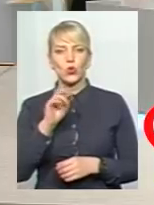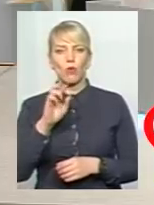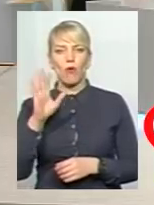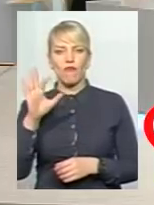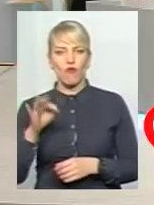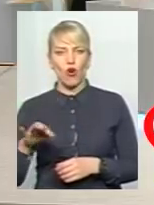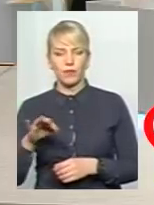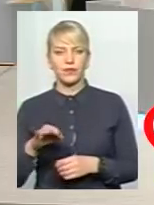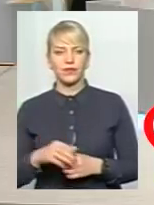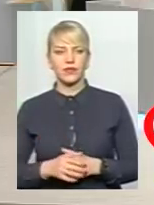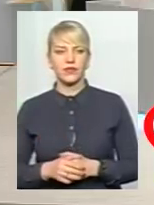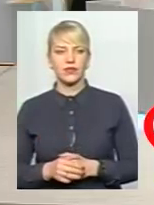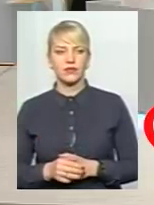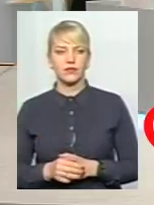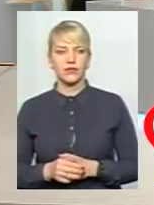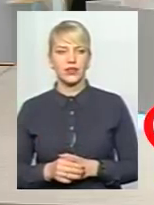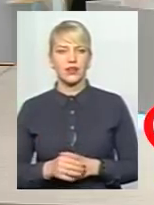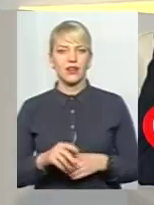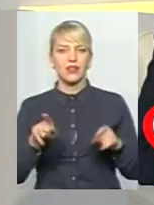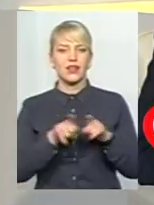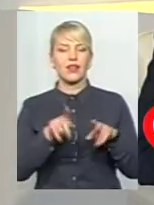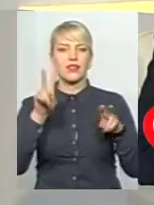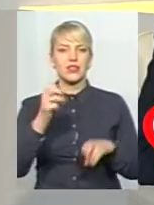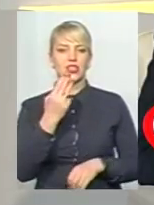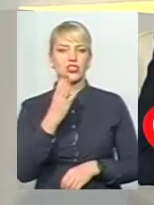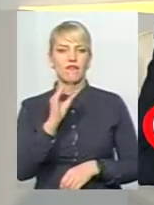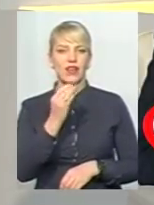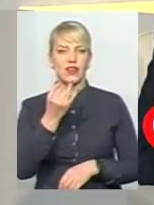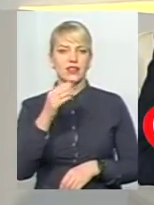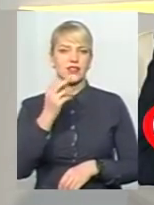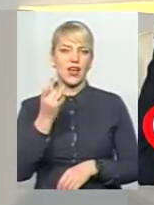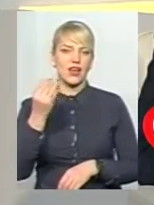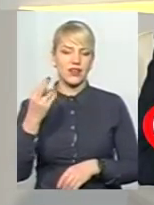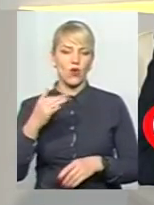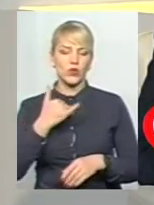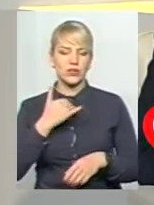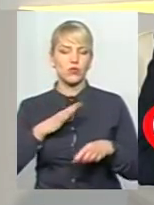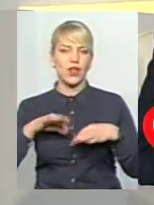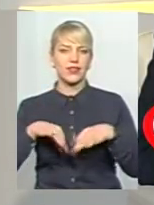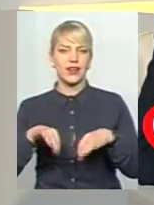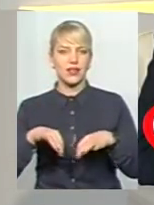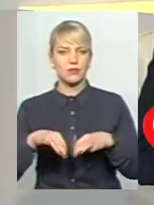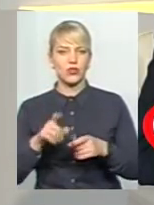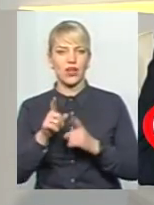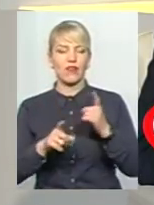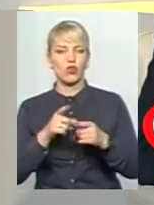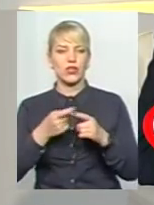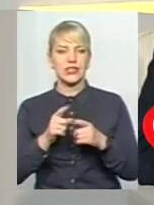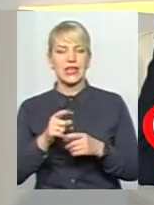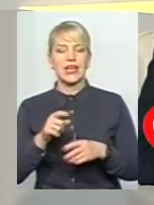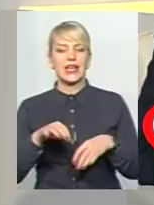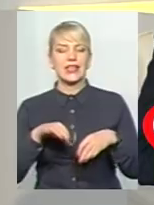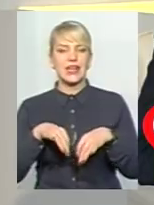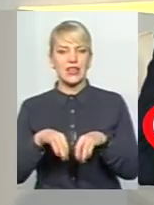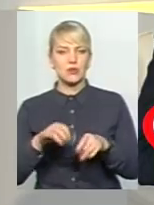Це гарна назва Шейцарія. Нас пройшла в місті транспортна реформа. І по цій транспортній реформі,